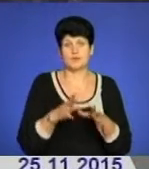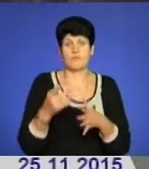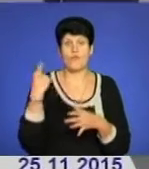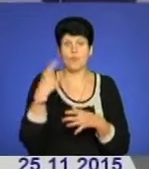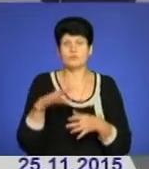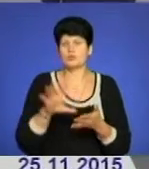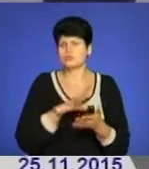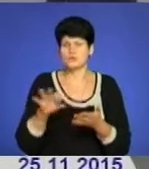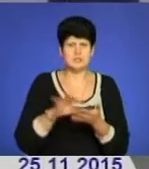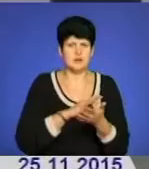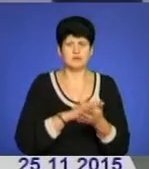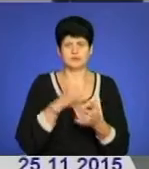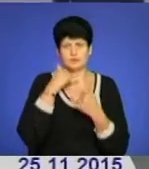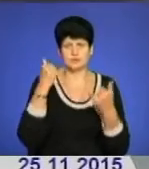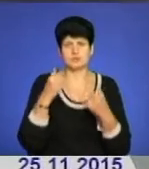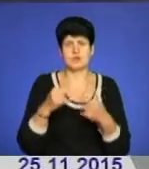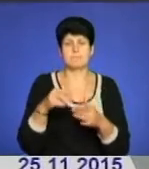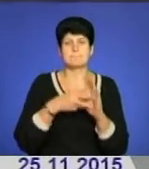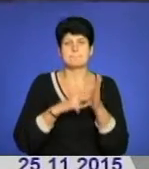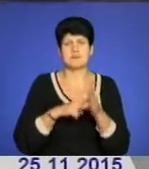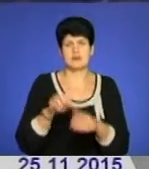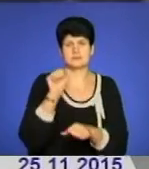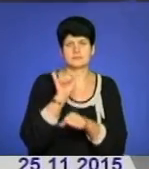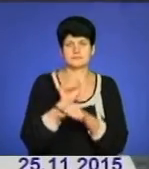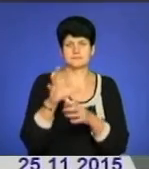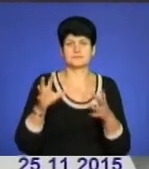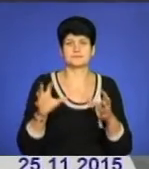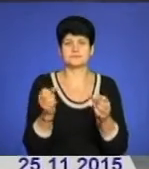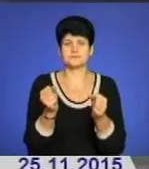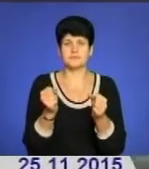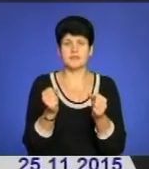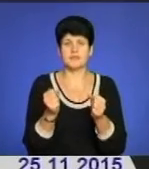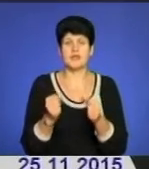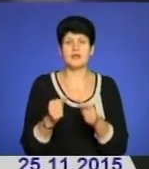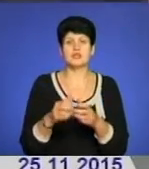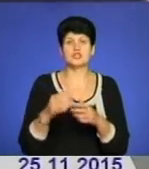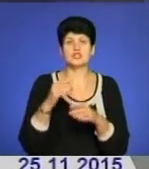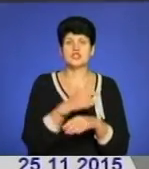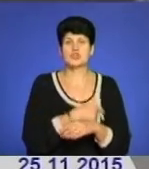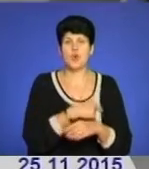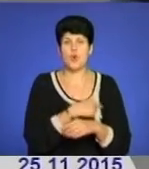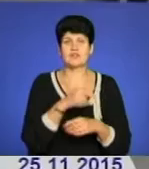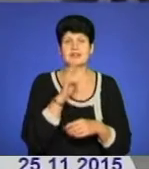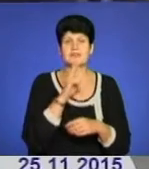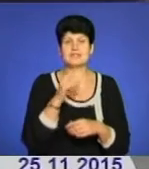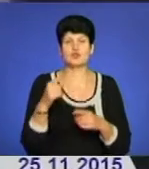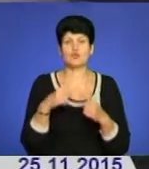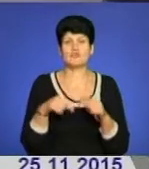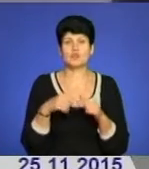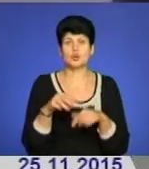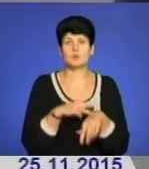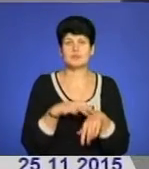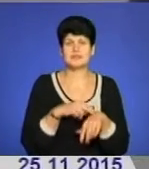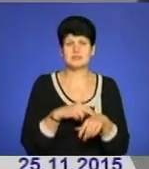оголошено план перехоплення. Отримавши вказане повідомлення, оперативний черговий Кременецького відділу поліції